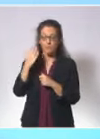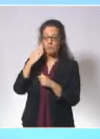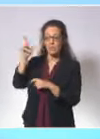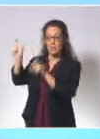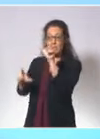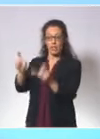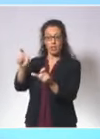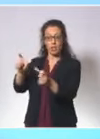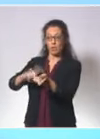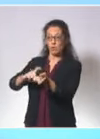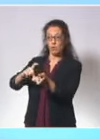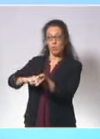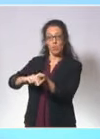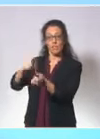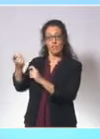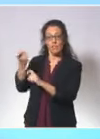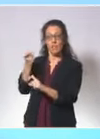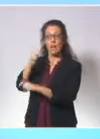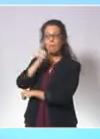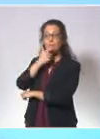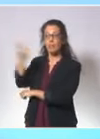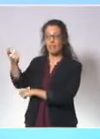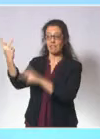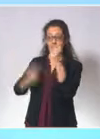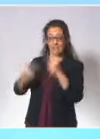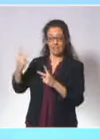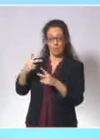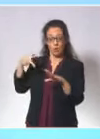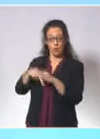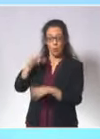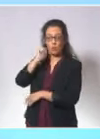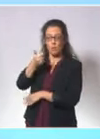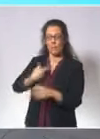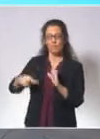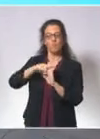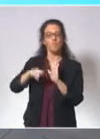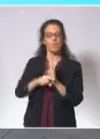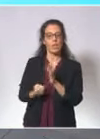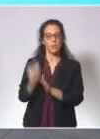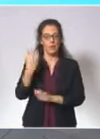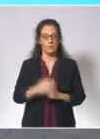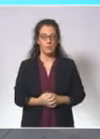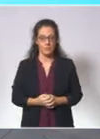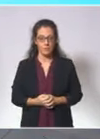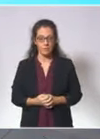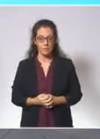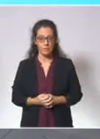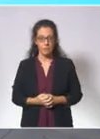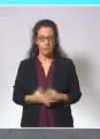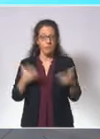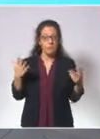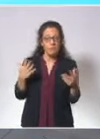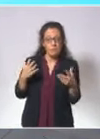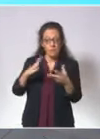territoire en provenance de Grande-Bretagne, à compter de demain. Nous ne connaissons encore pas tout